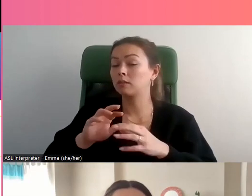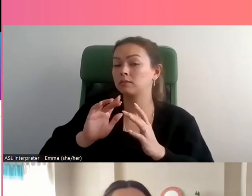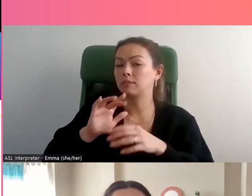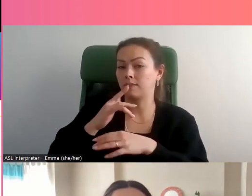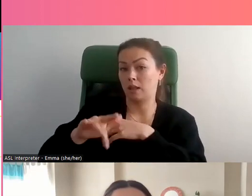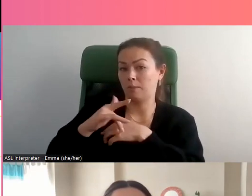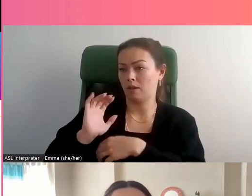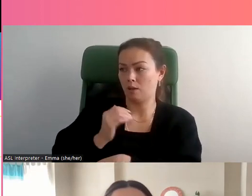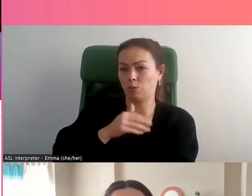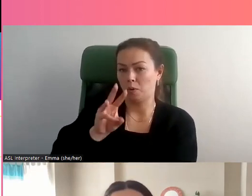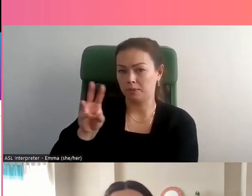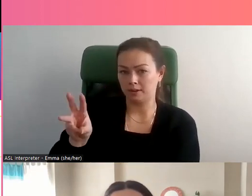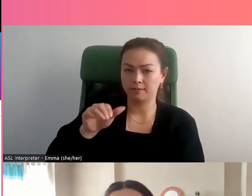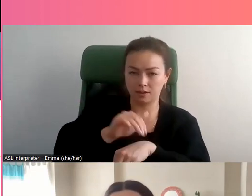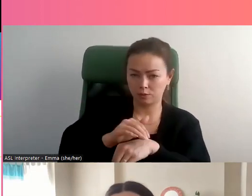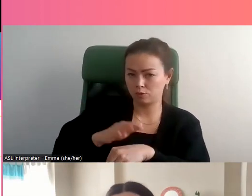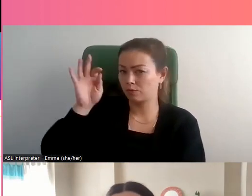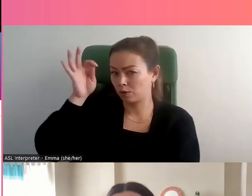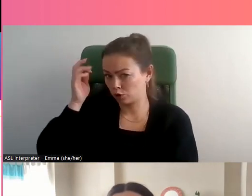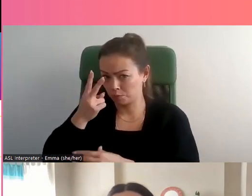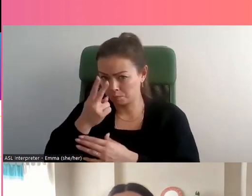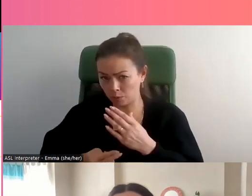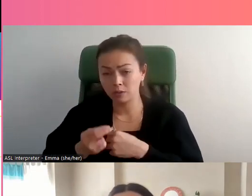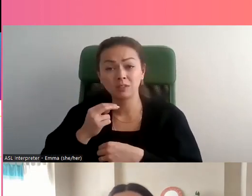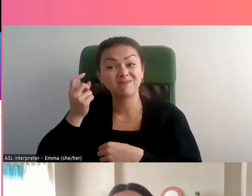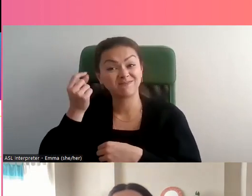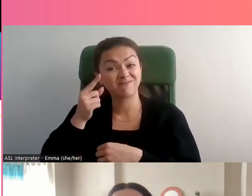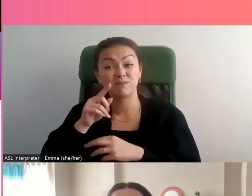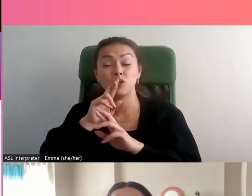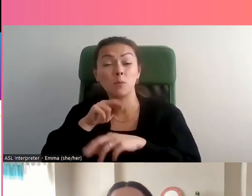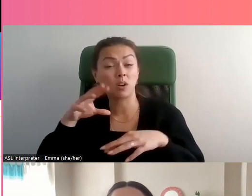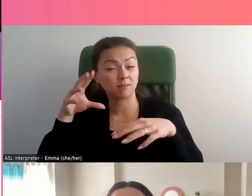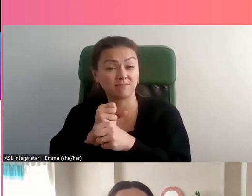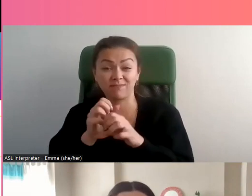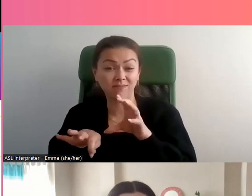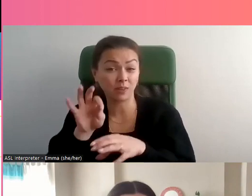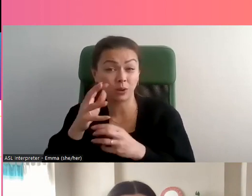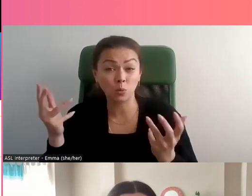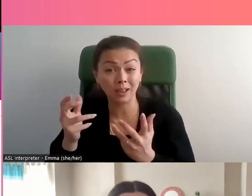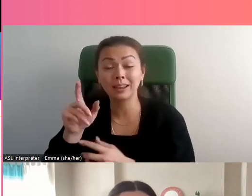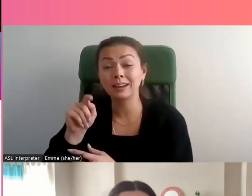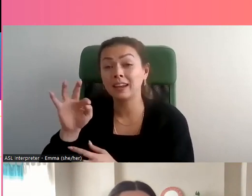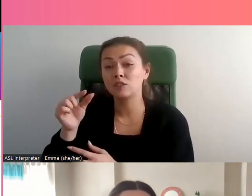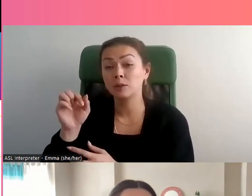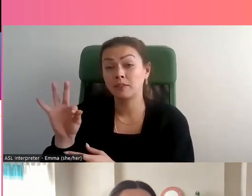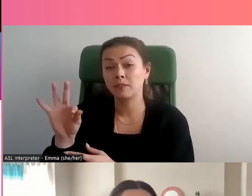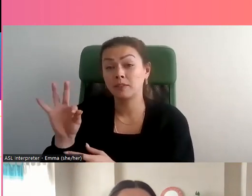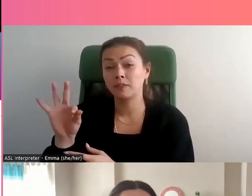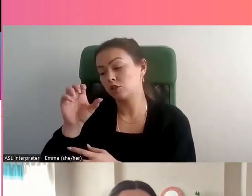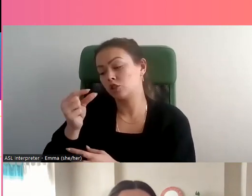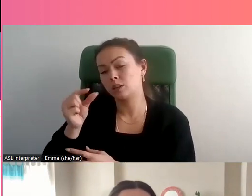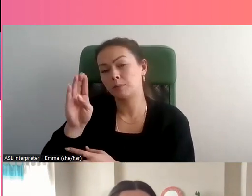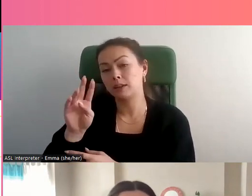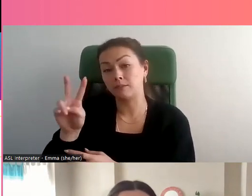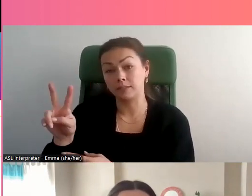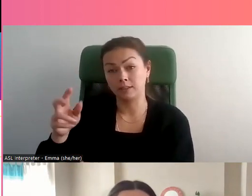disponible sur notre site web en français et en anglais. Et il conclut que les ressources et les recherches en matière de violences